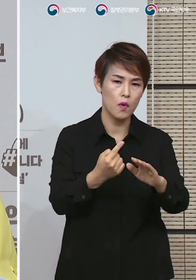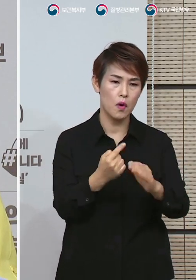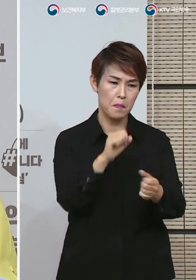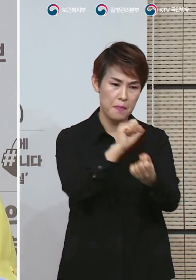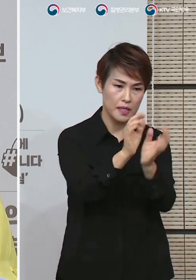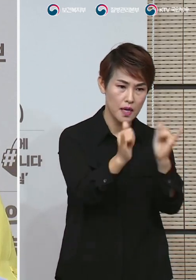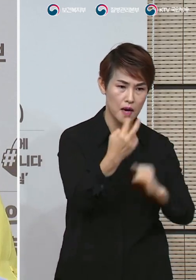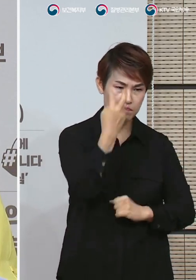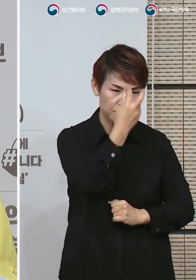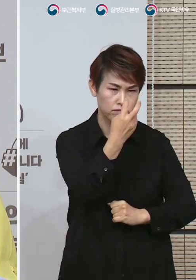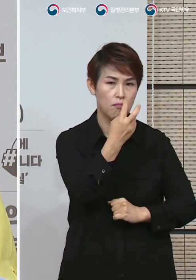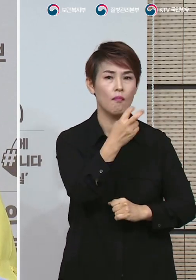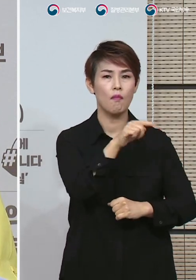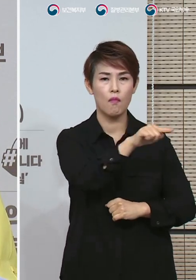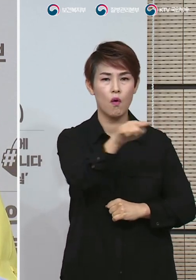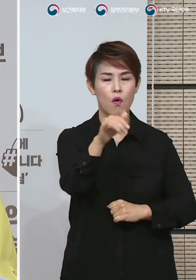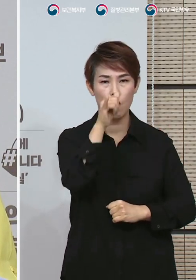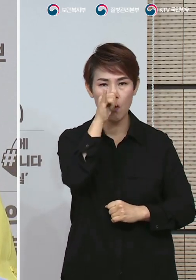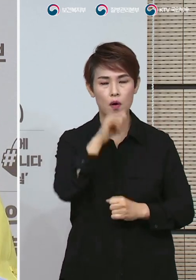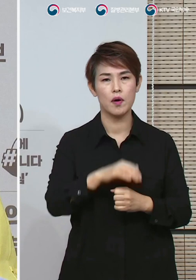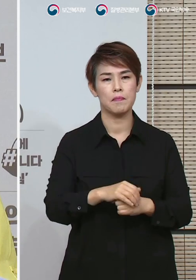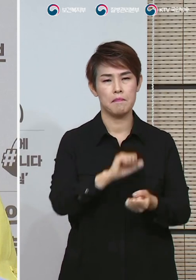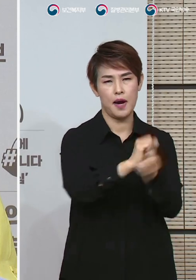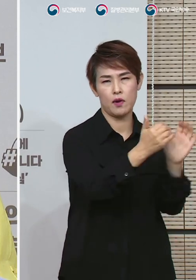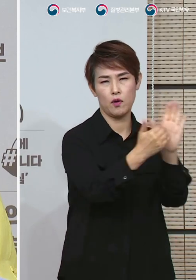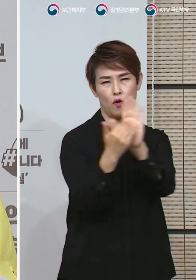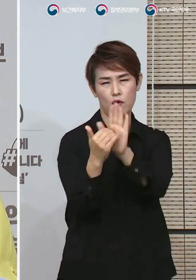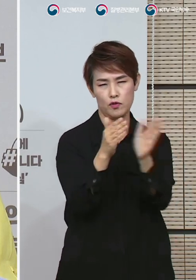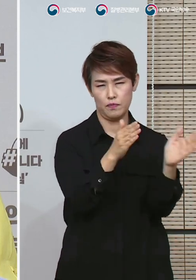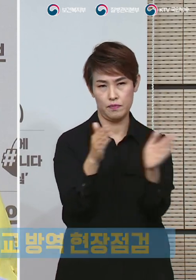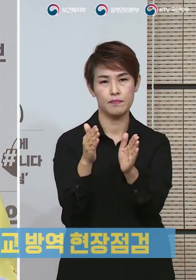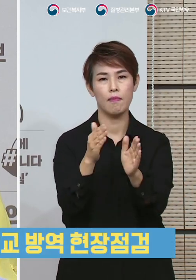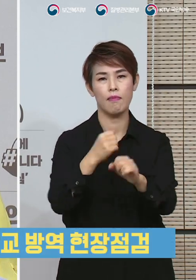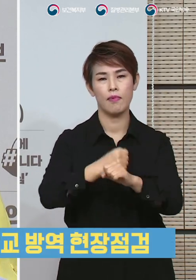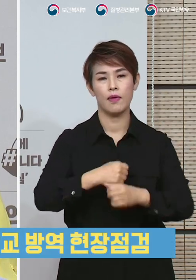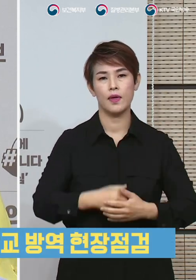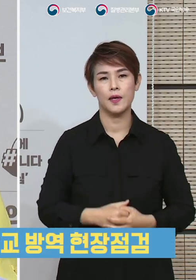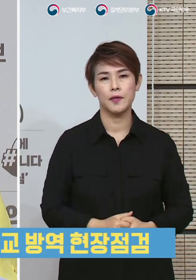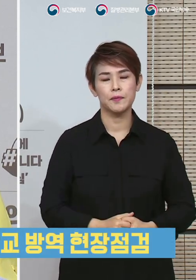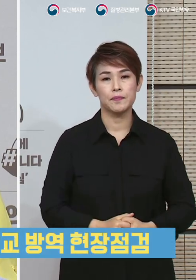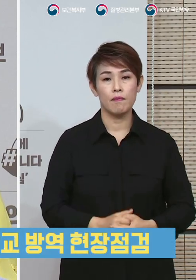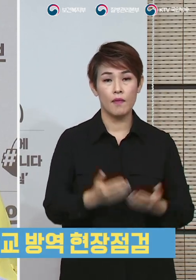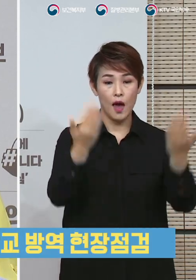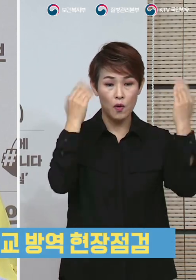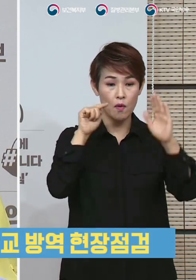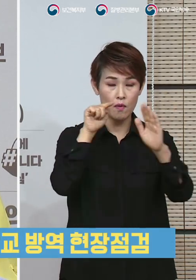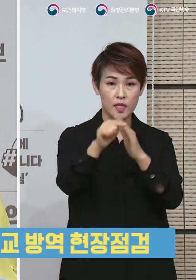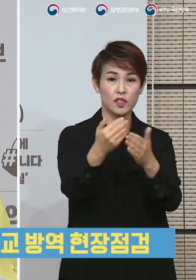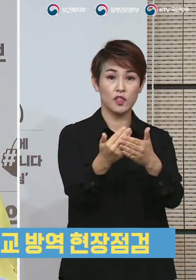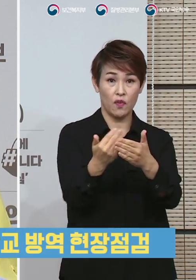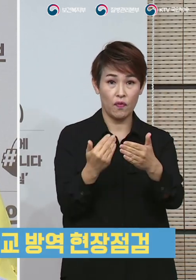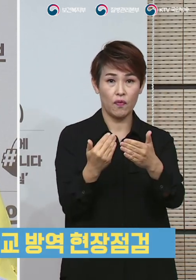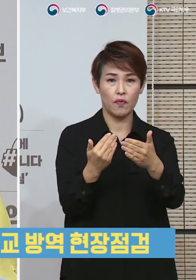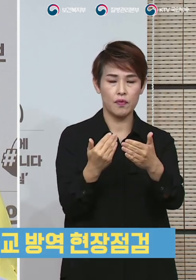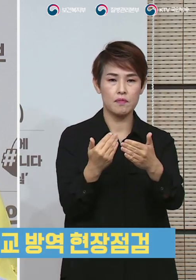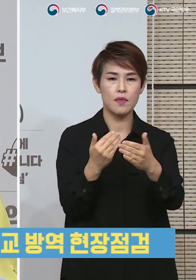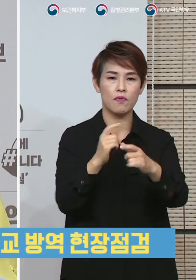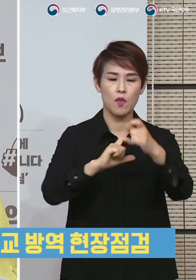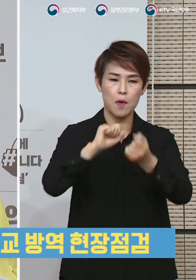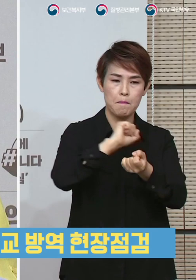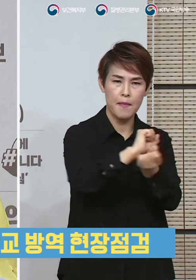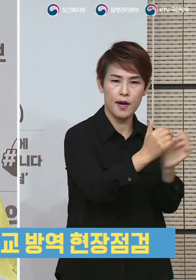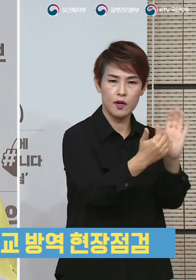등교 재개에 대비해 방역에 만반해 준비를 하겠습니다. 등교 전까지 추가적인 방역